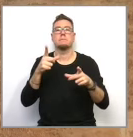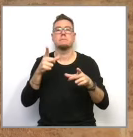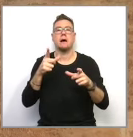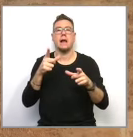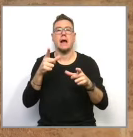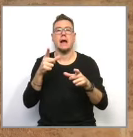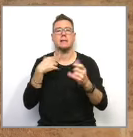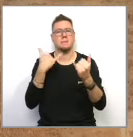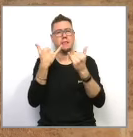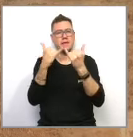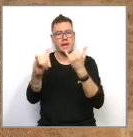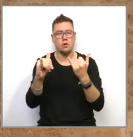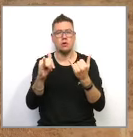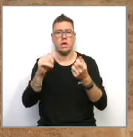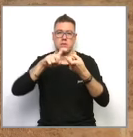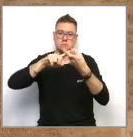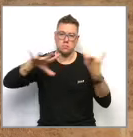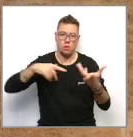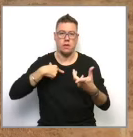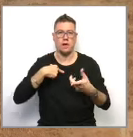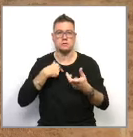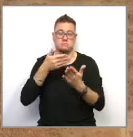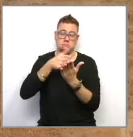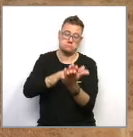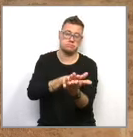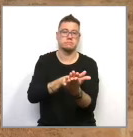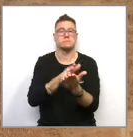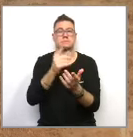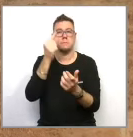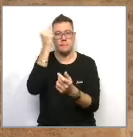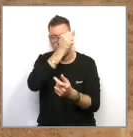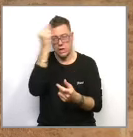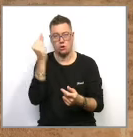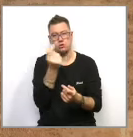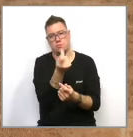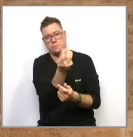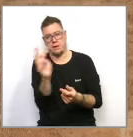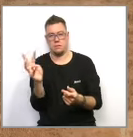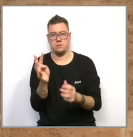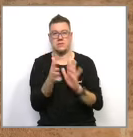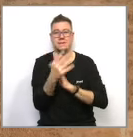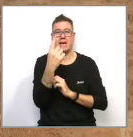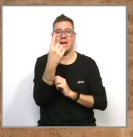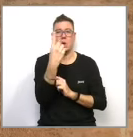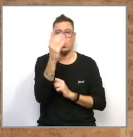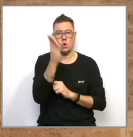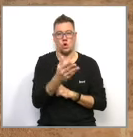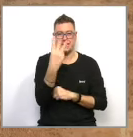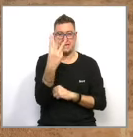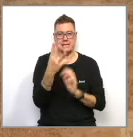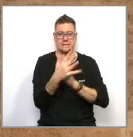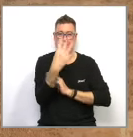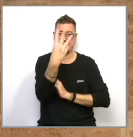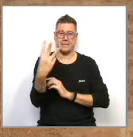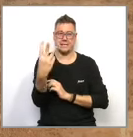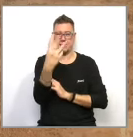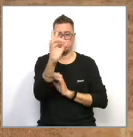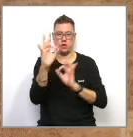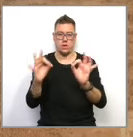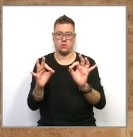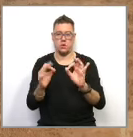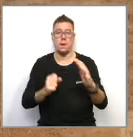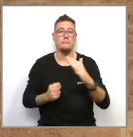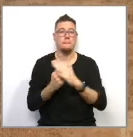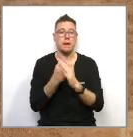cerimònies, nupcials, batejos, velatoris o similars. A un terç del seu aforament hi ha un